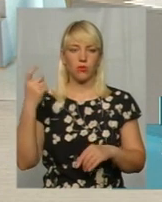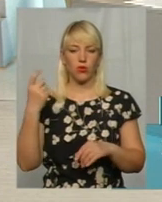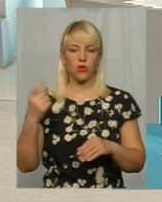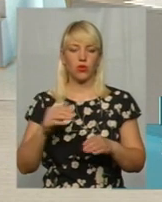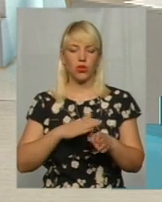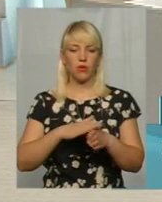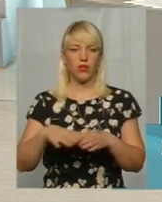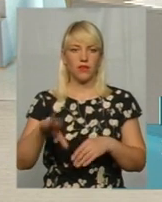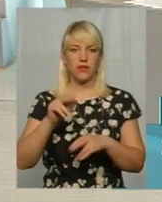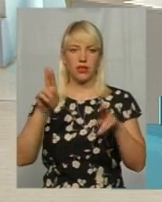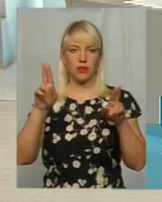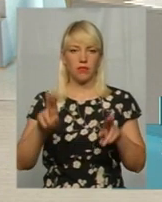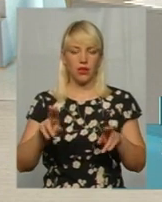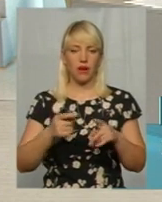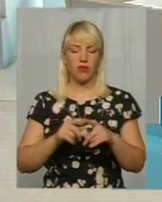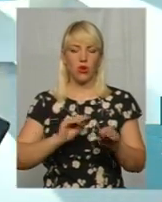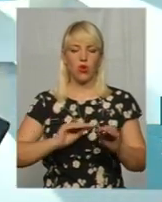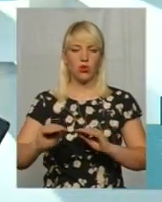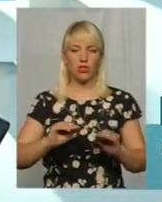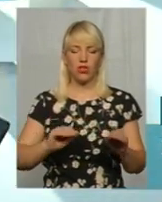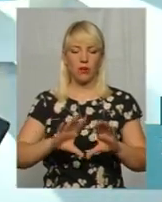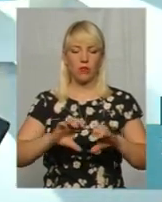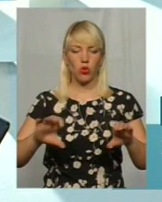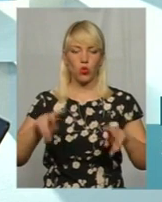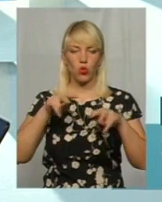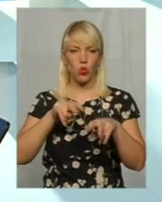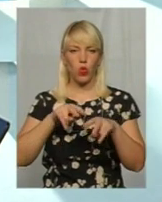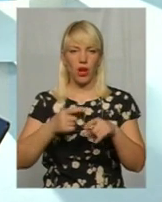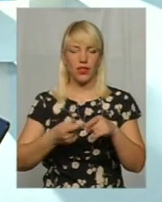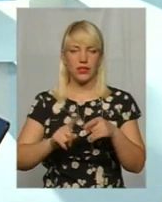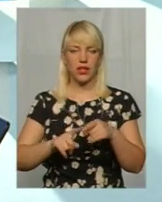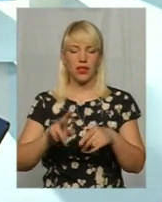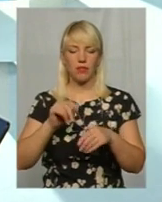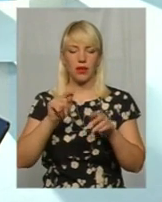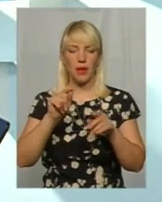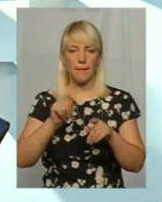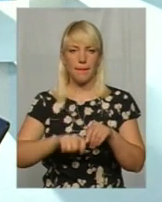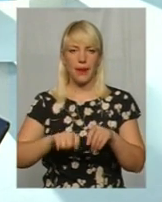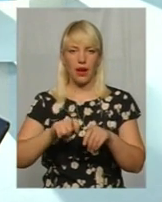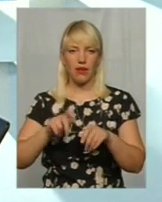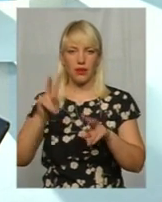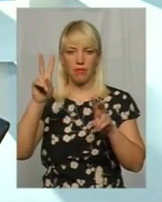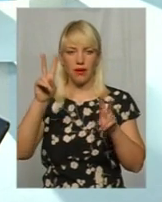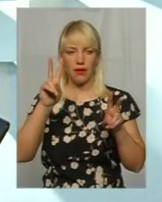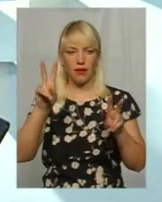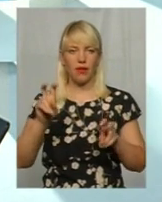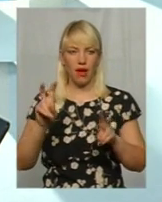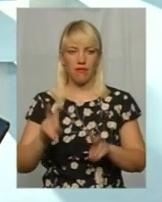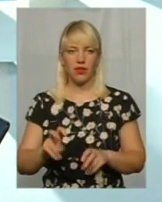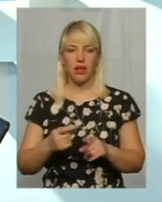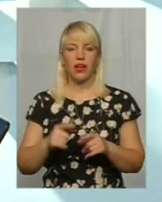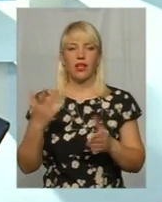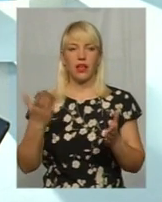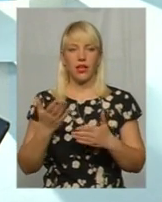можливих правил, як розміщення батутів, так і догляду за ними, так і правил щодо використання зазначених батутів. Кожен батут, який